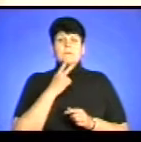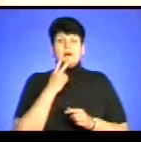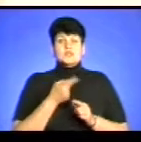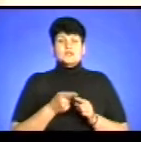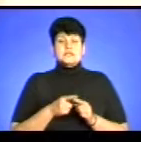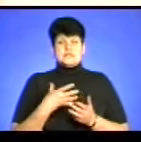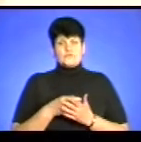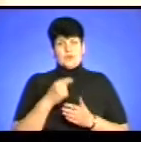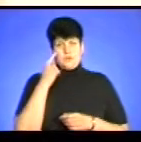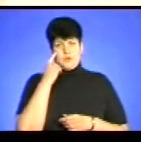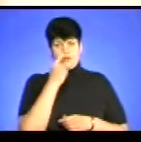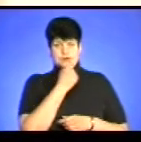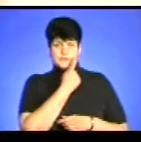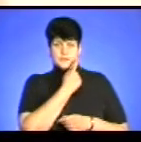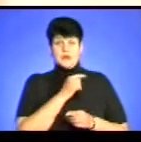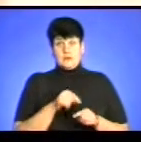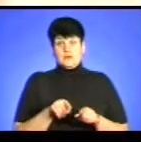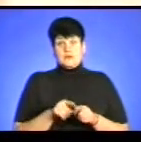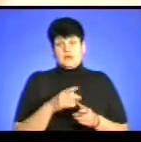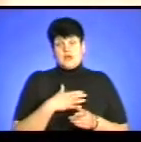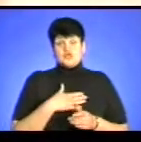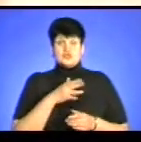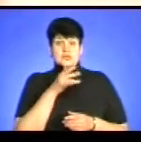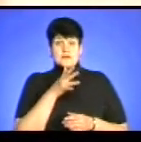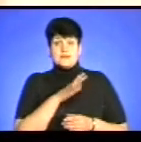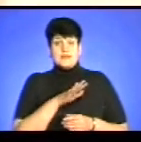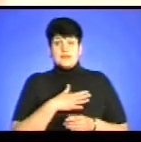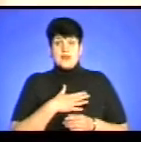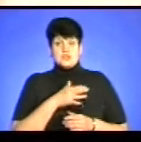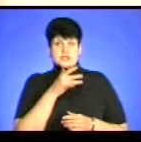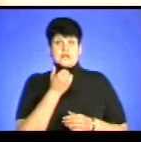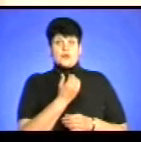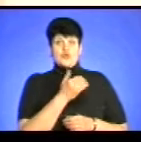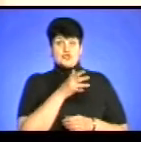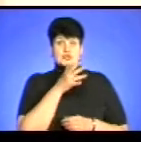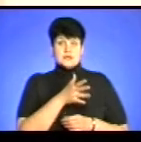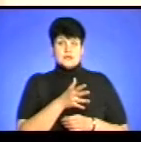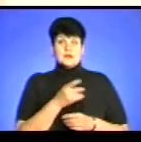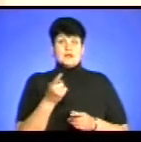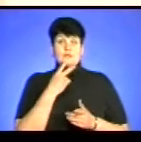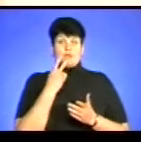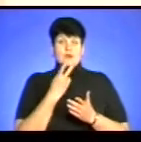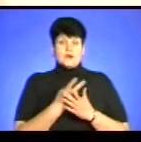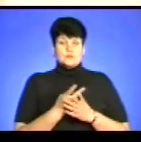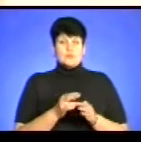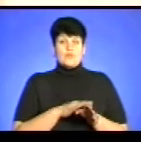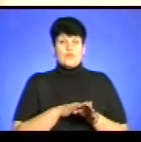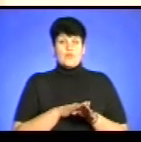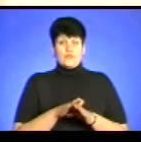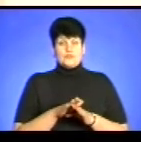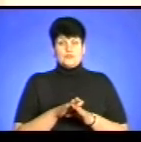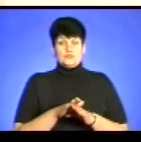все на свої очі. Ну і потім наш час, не наш час, а його час, який відтворений абсолютно з